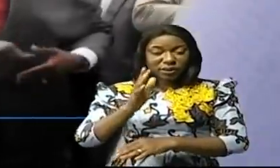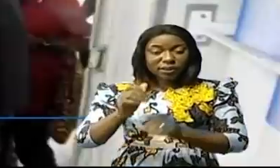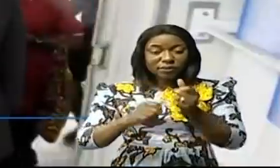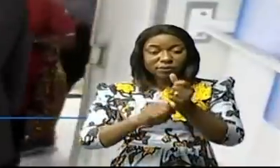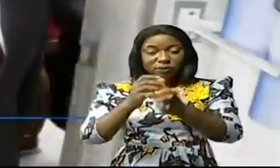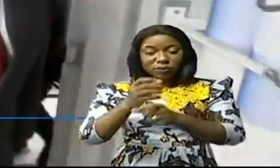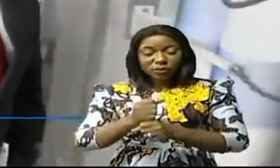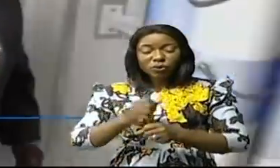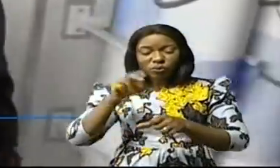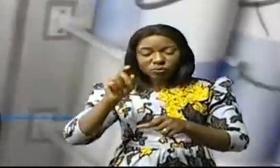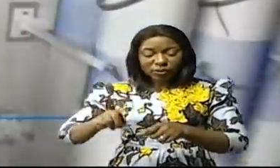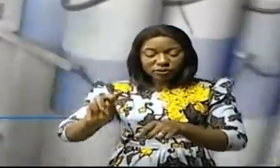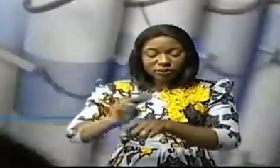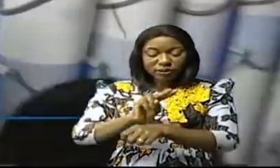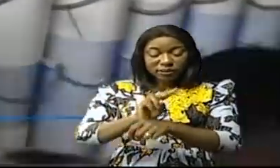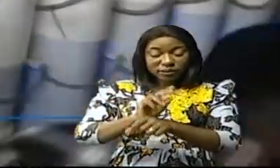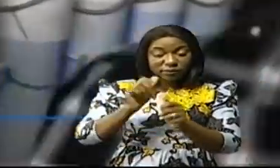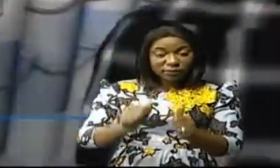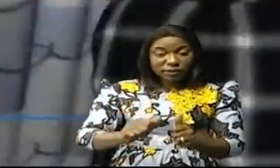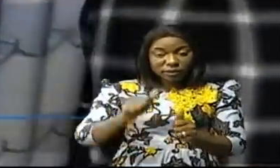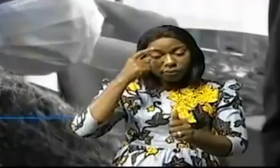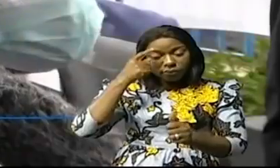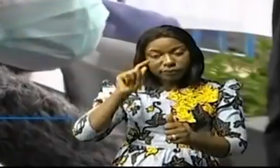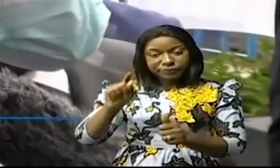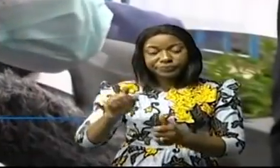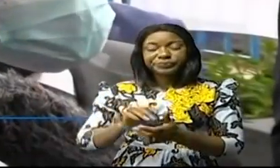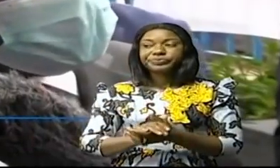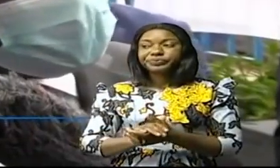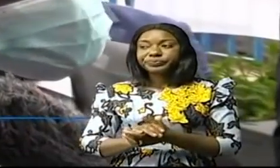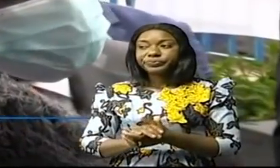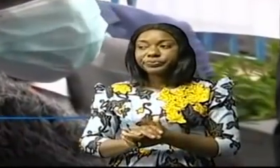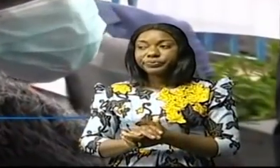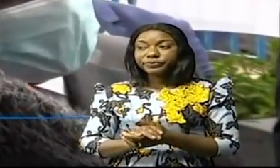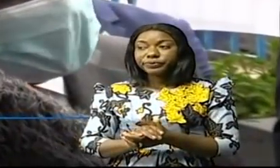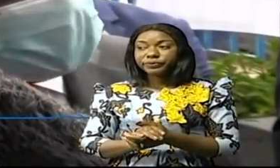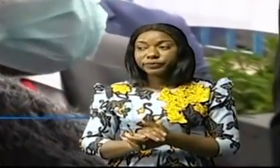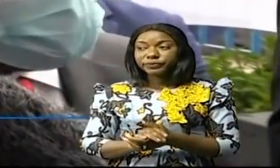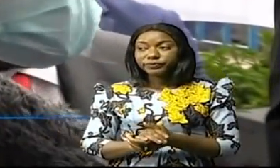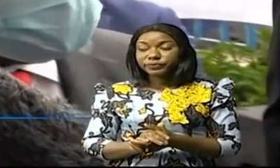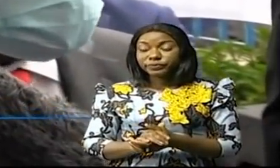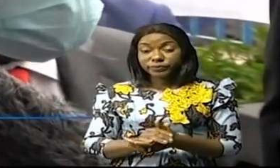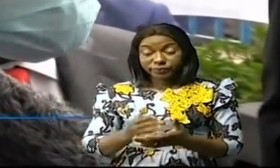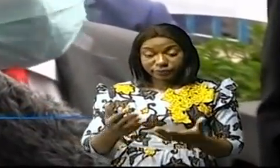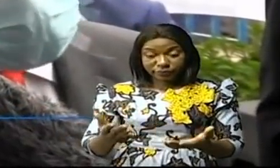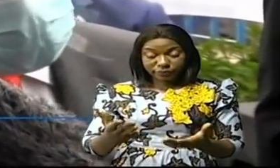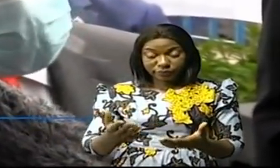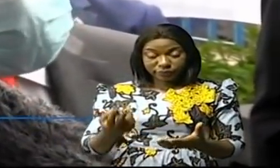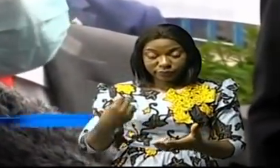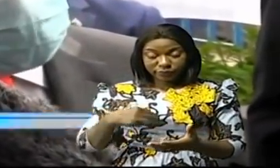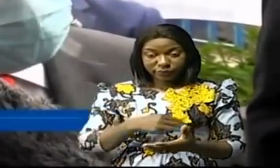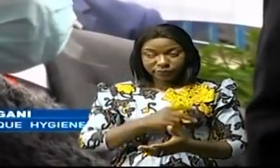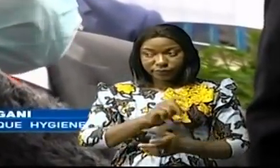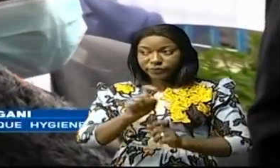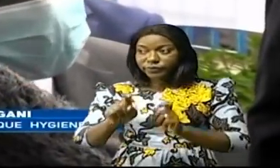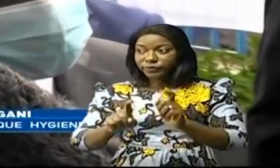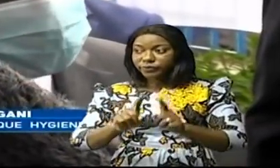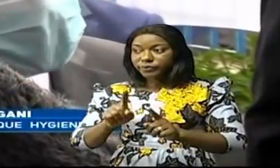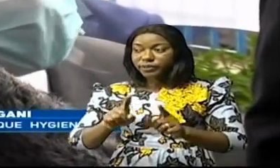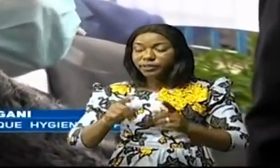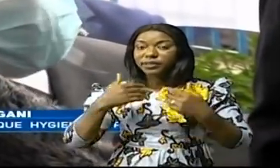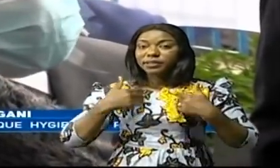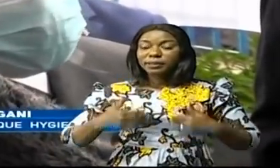veiller au bon usage pour une gestion efficiente. Nous avons des difficultés à pouvoir toutes les structures de santé, formation